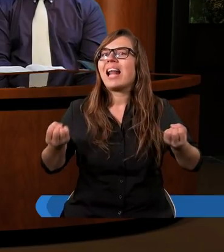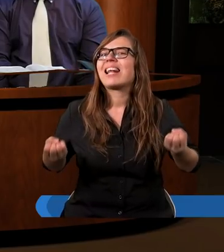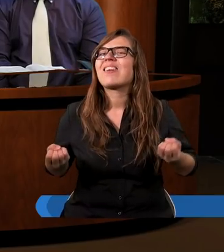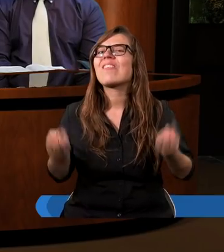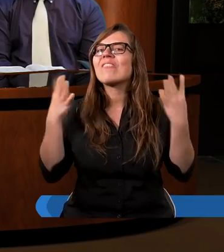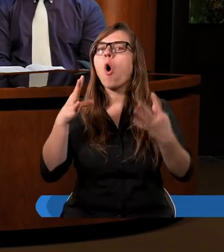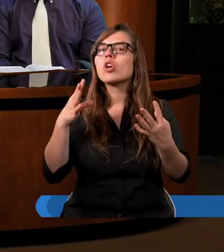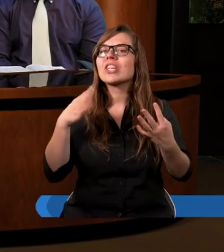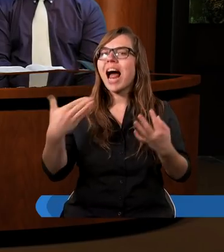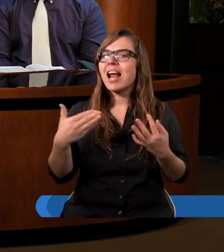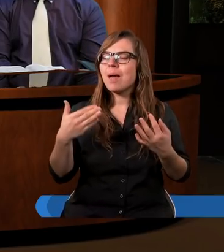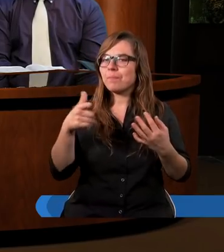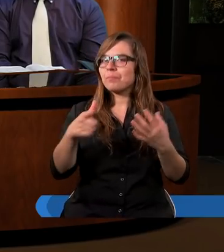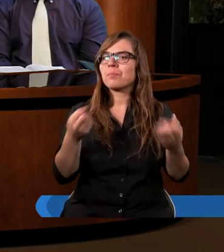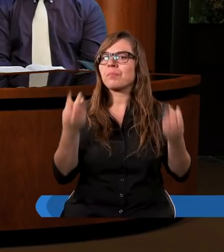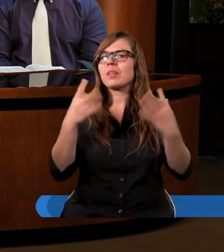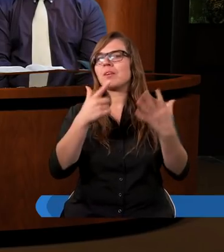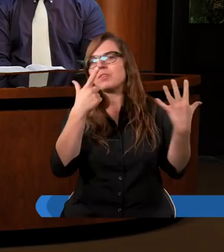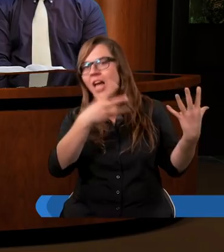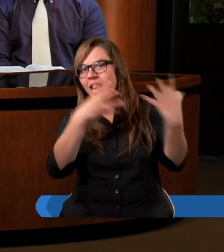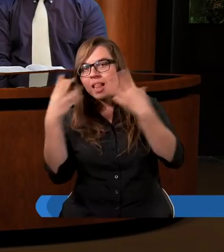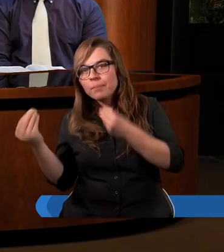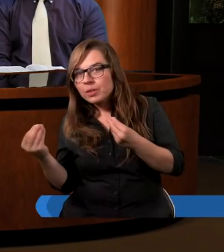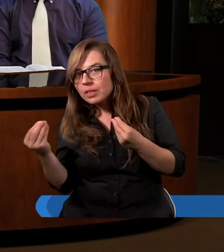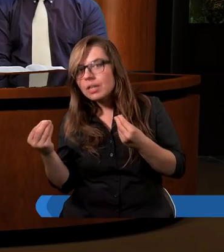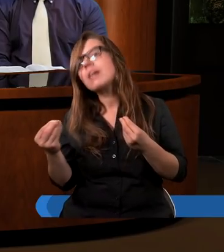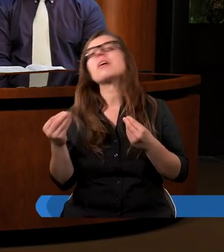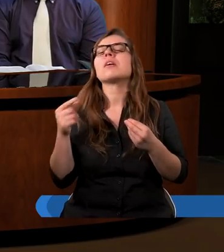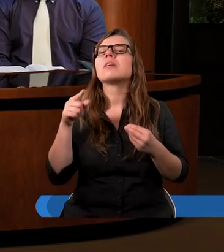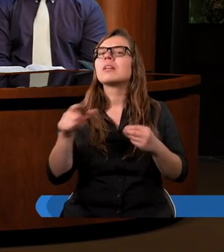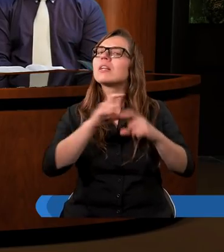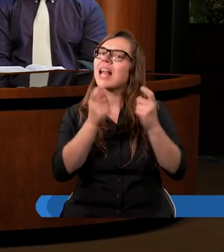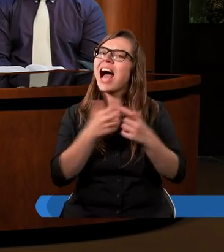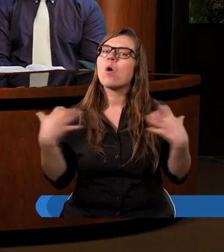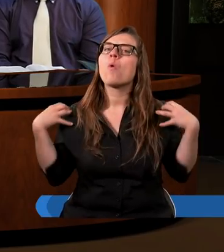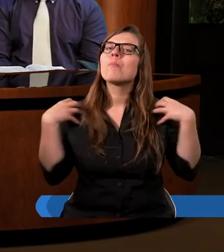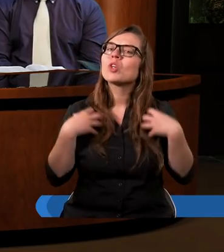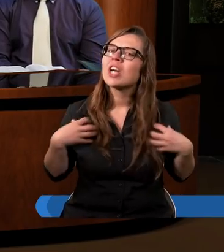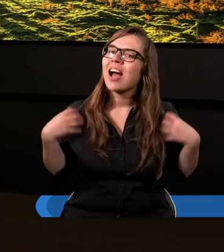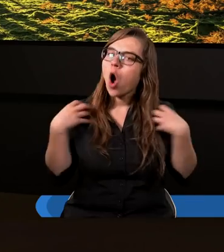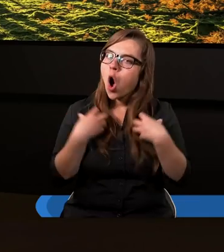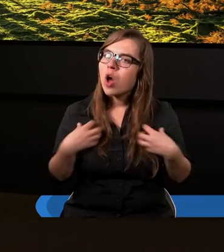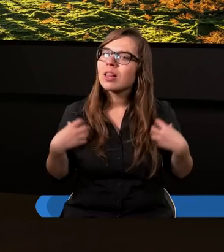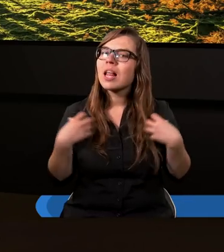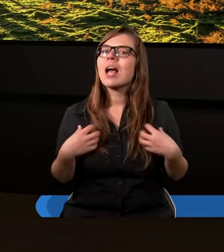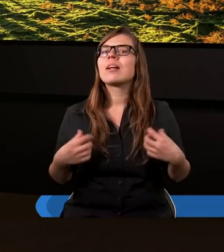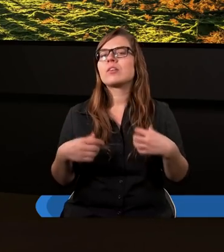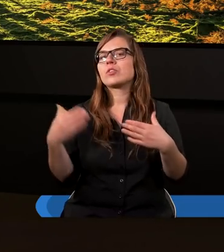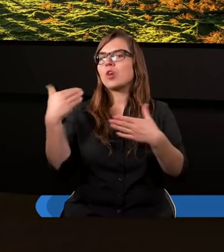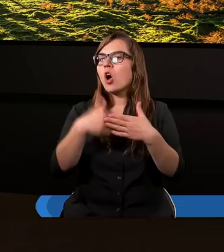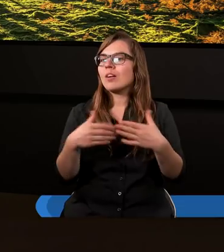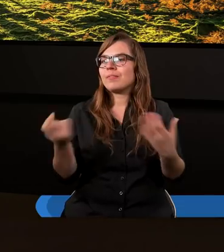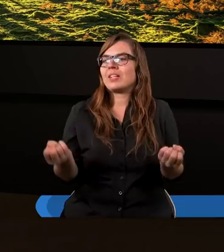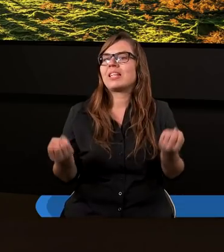przez siedem dni, przez pięć dni całą przyrodę, kończąc